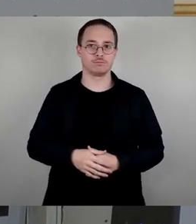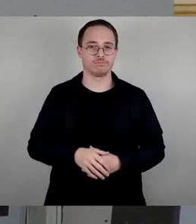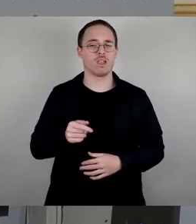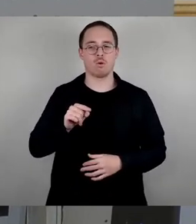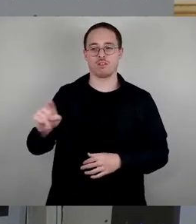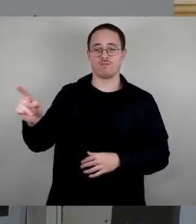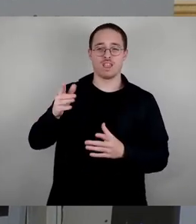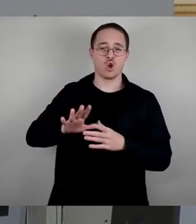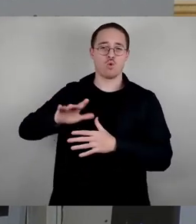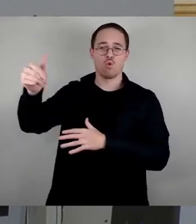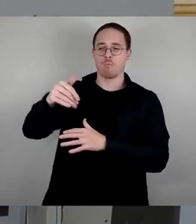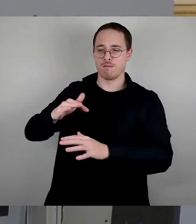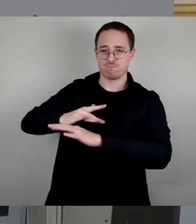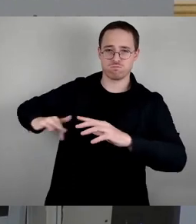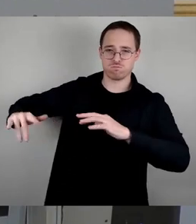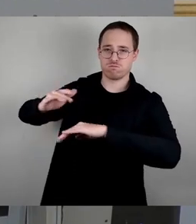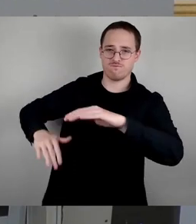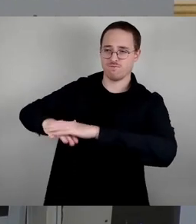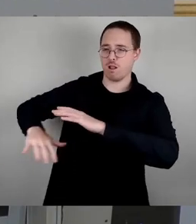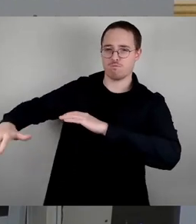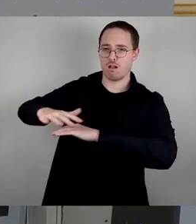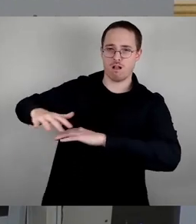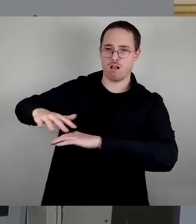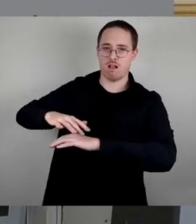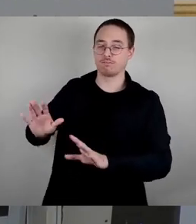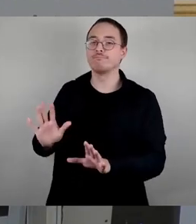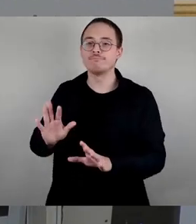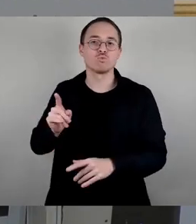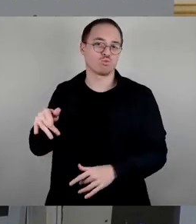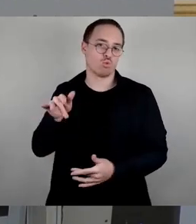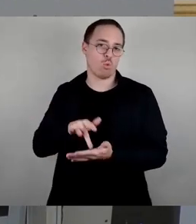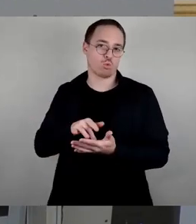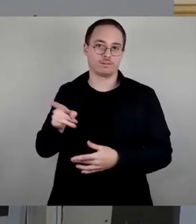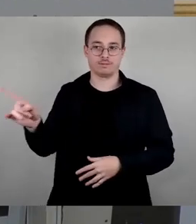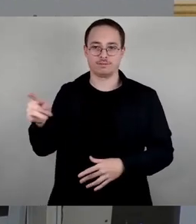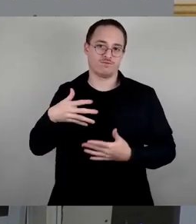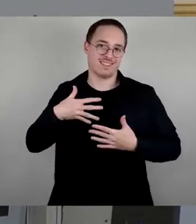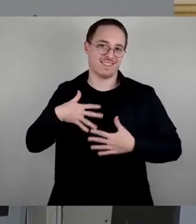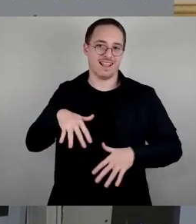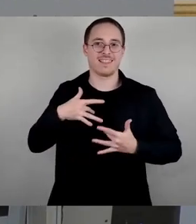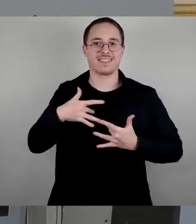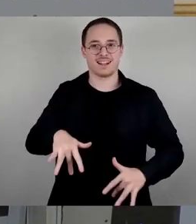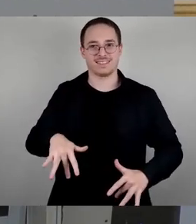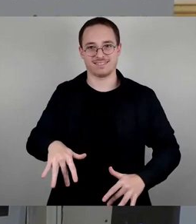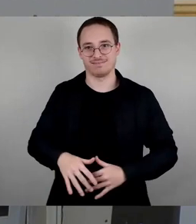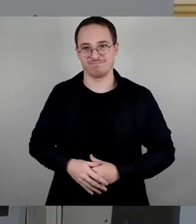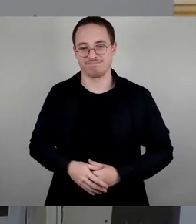gesagt wird, FKK gebadet wird. In den vergangenen Wochen und Monaten sind auch bei uns natürlich viele